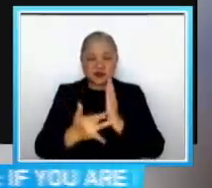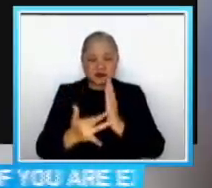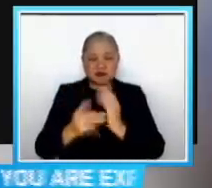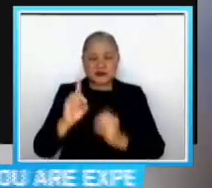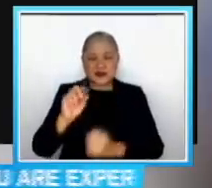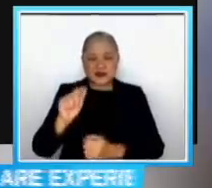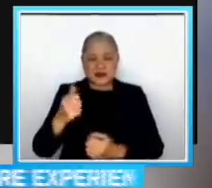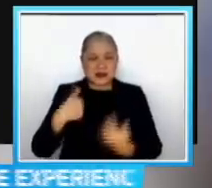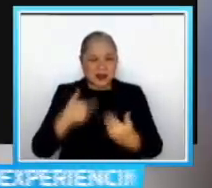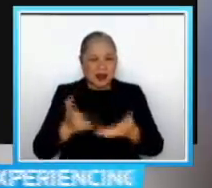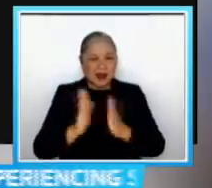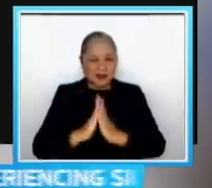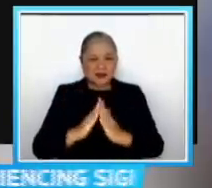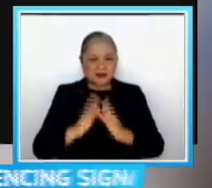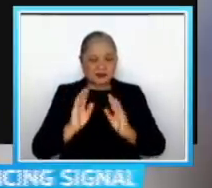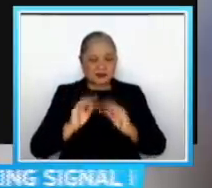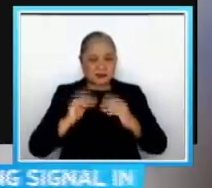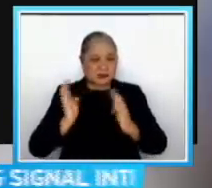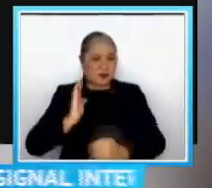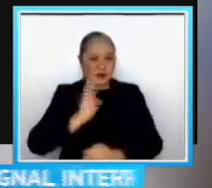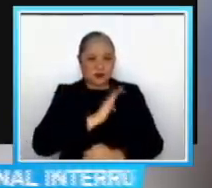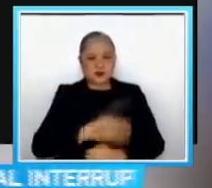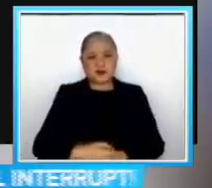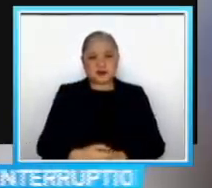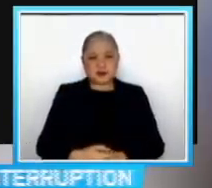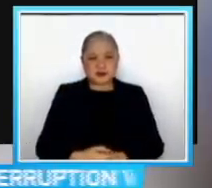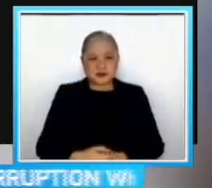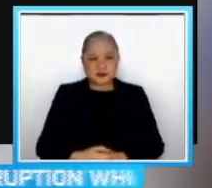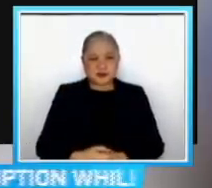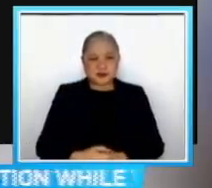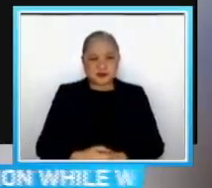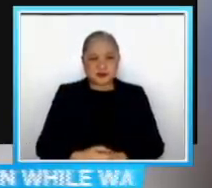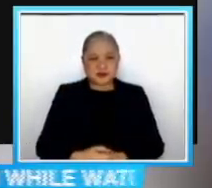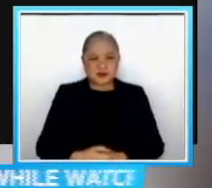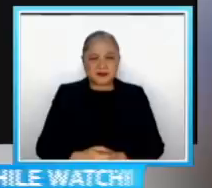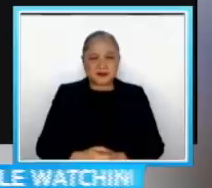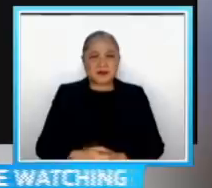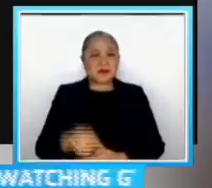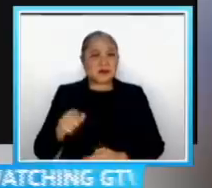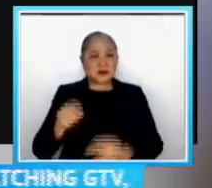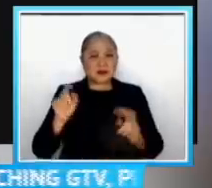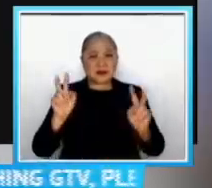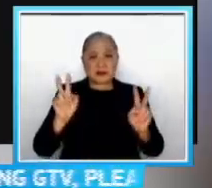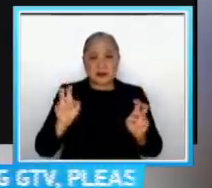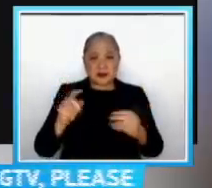On a similar note The issue of the